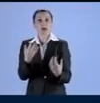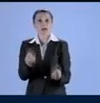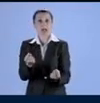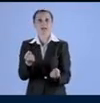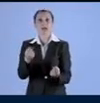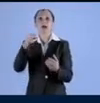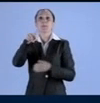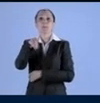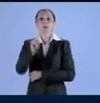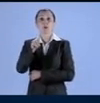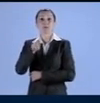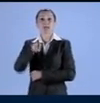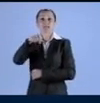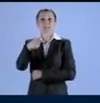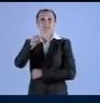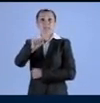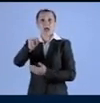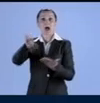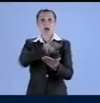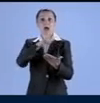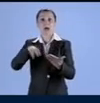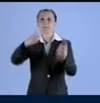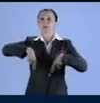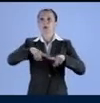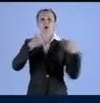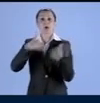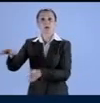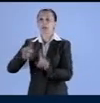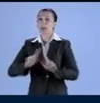Vota Guido Podestà. Non lasceremo indietro nessuno.